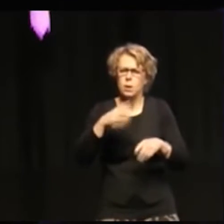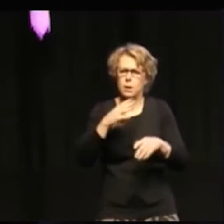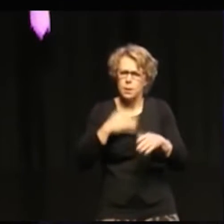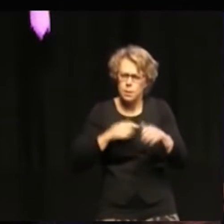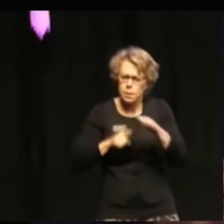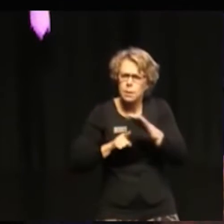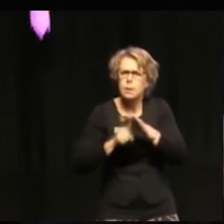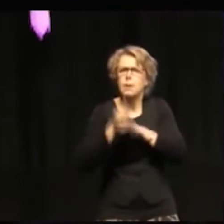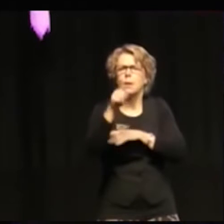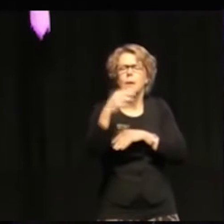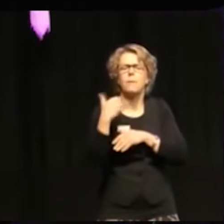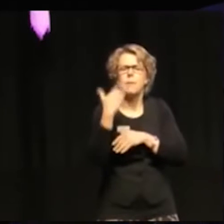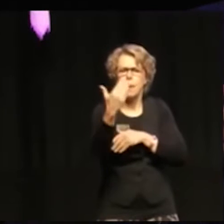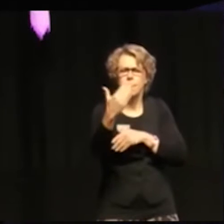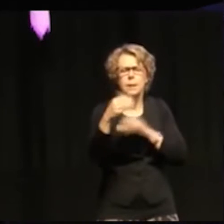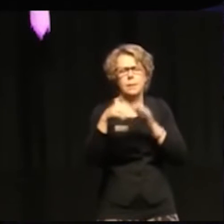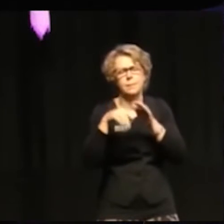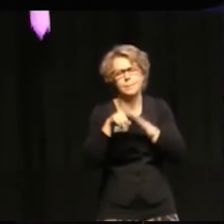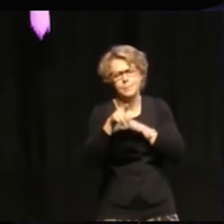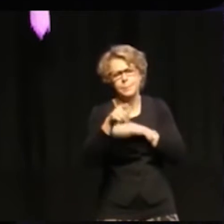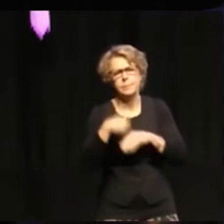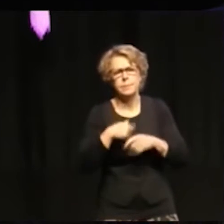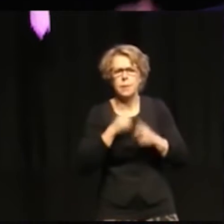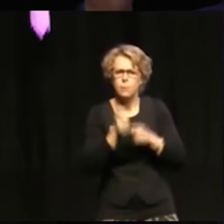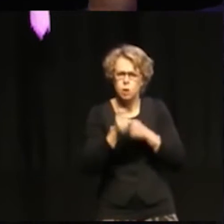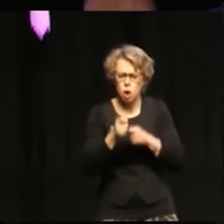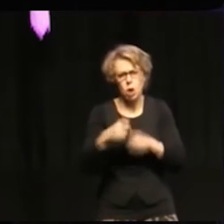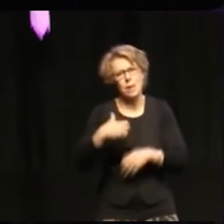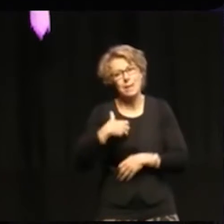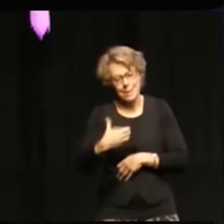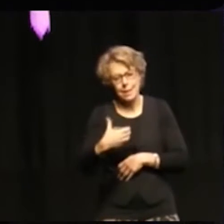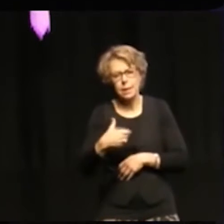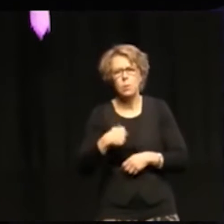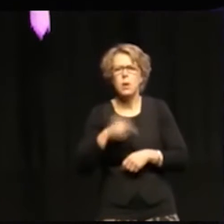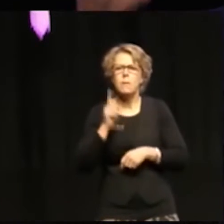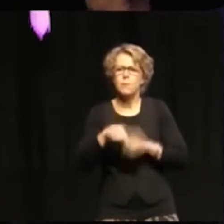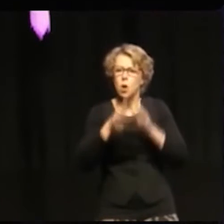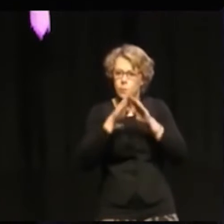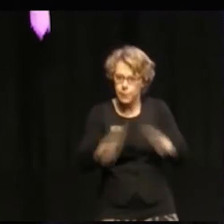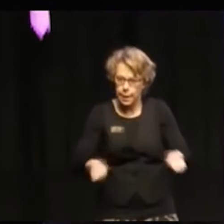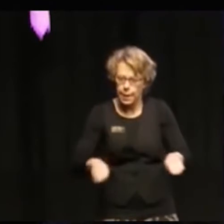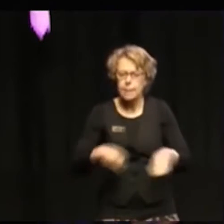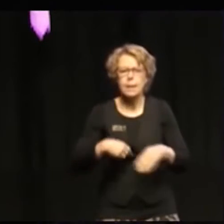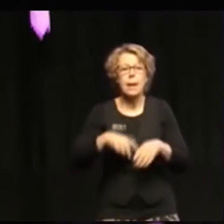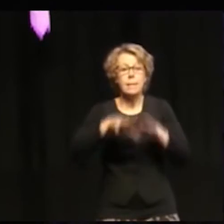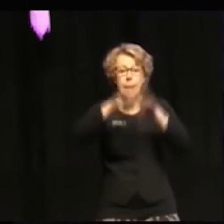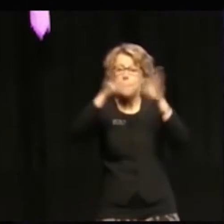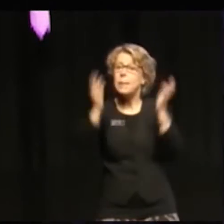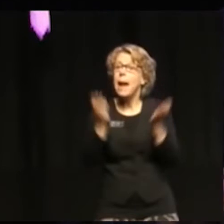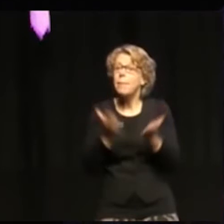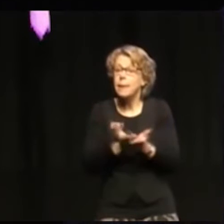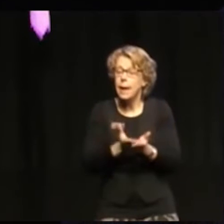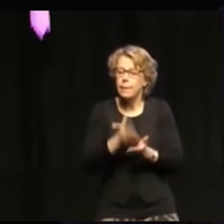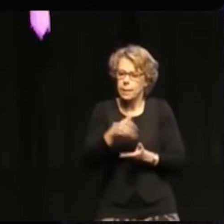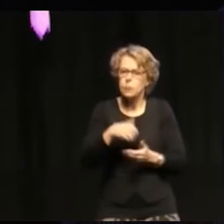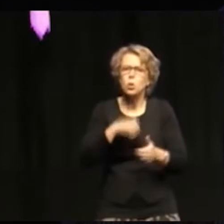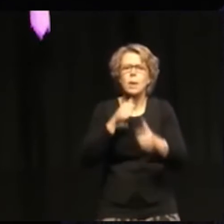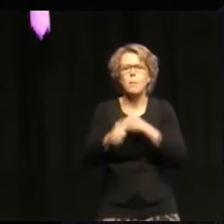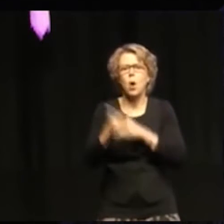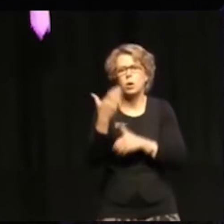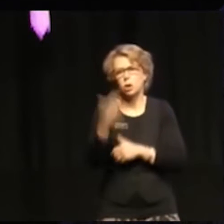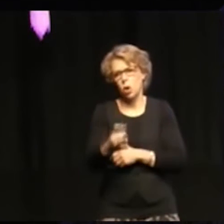försörjning och rikedom. Det är för fred, det är planeten och det är partnerships.